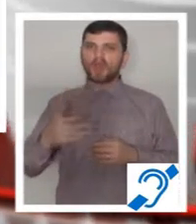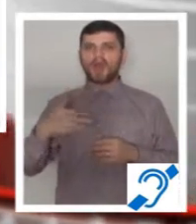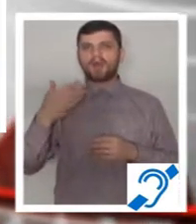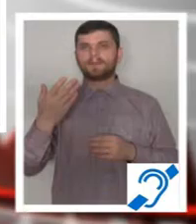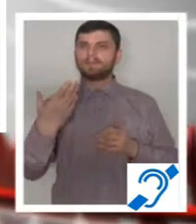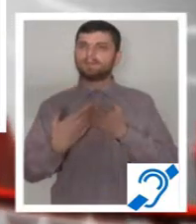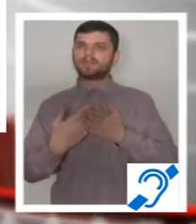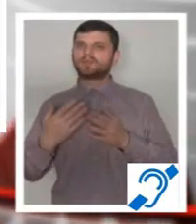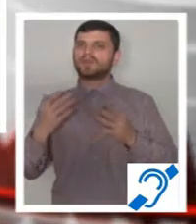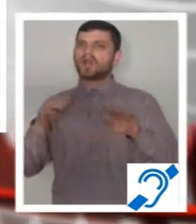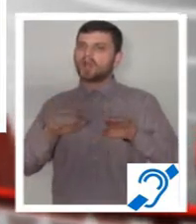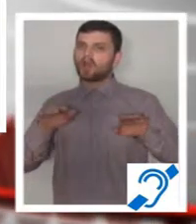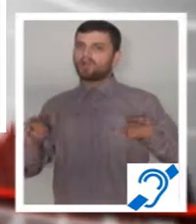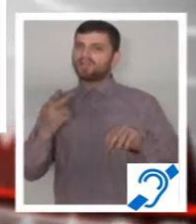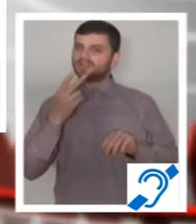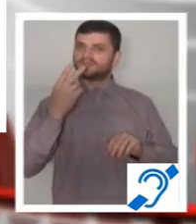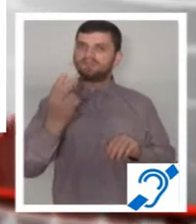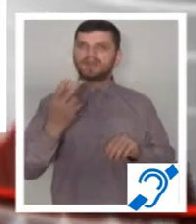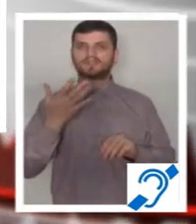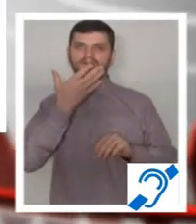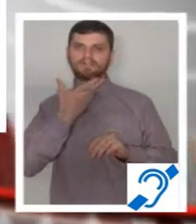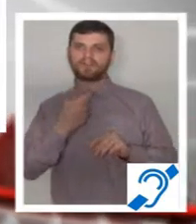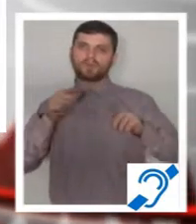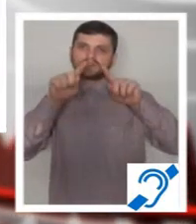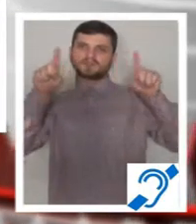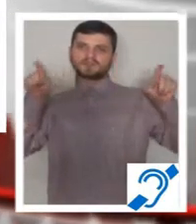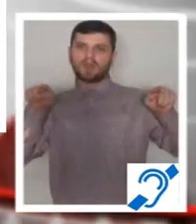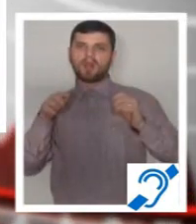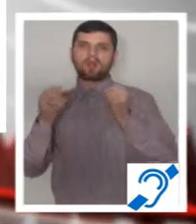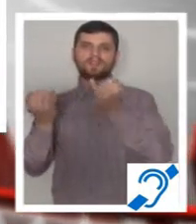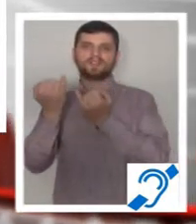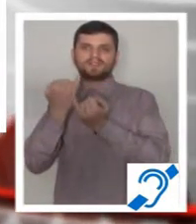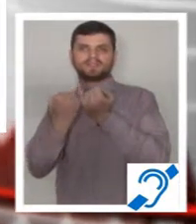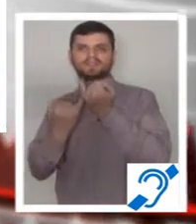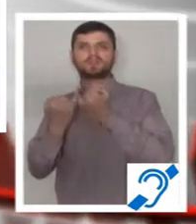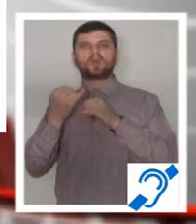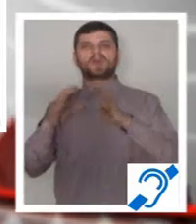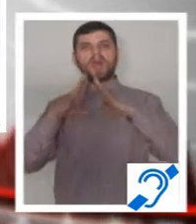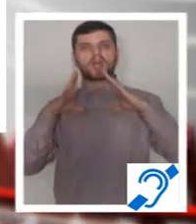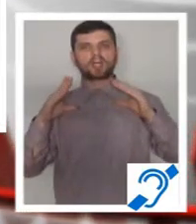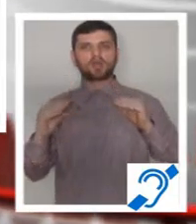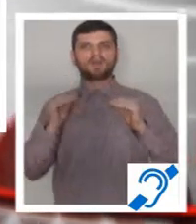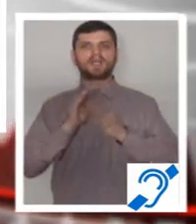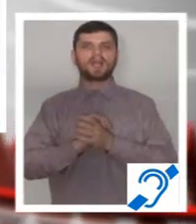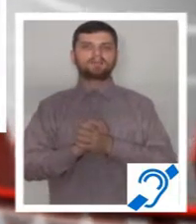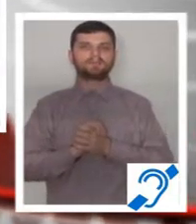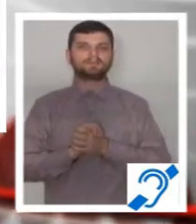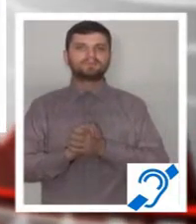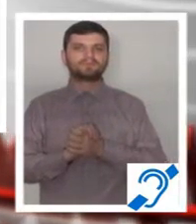unde dânsul a făcut primii pași, unde a învățat multe lucruri și era un fel de